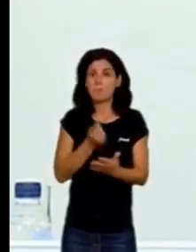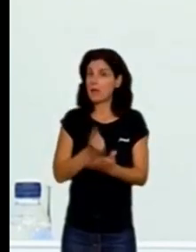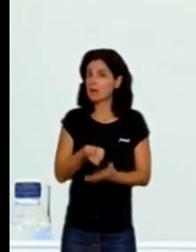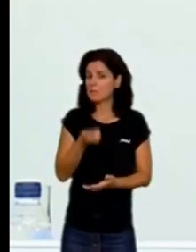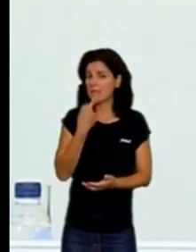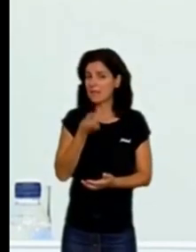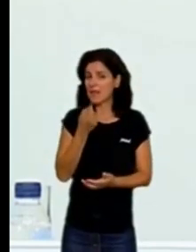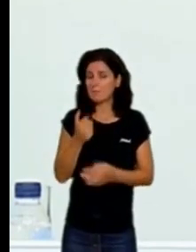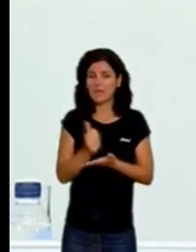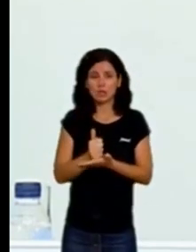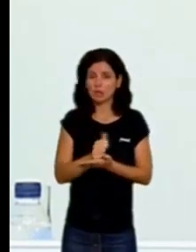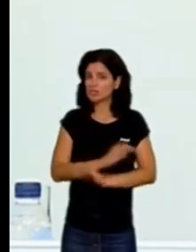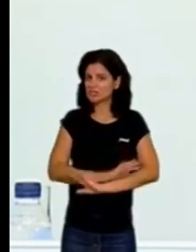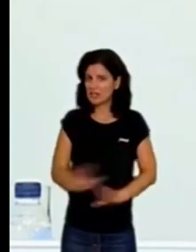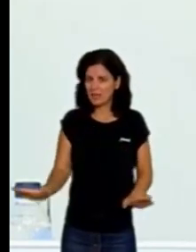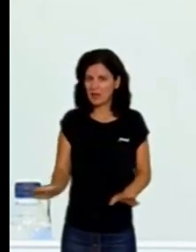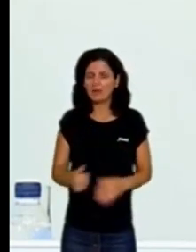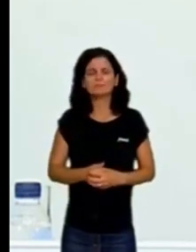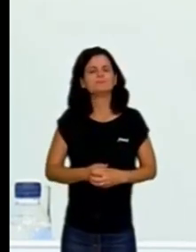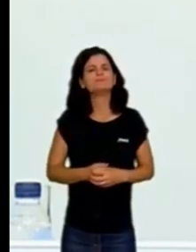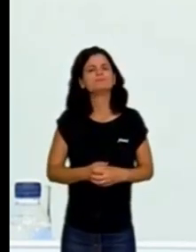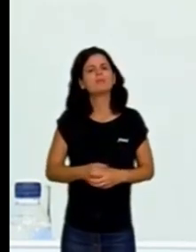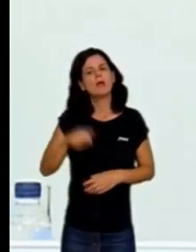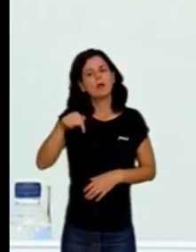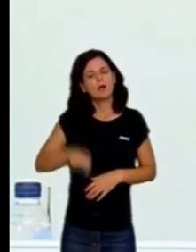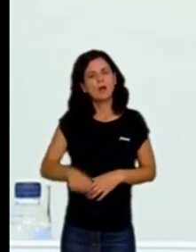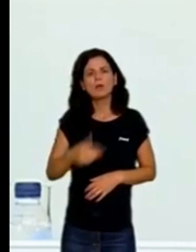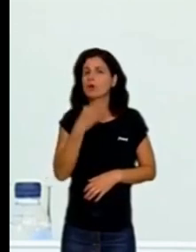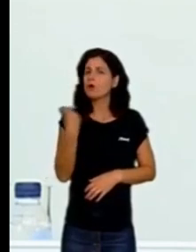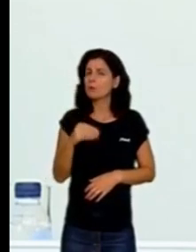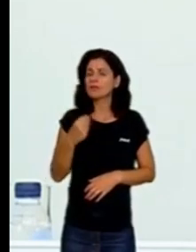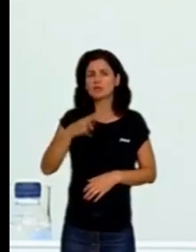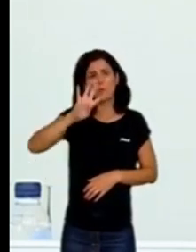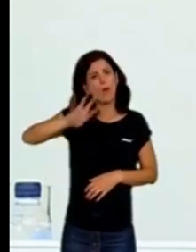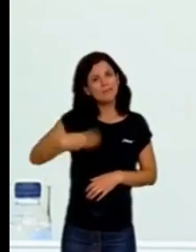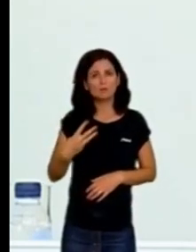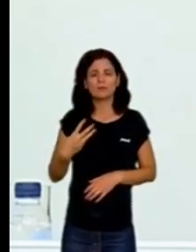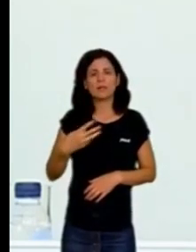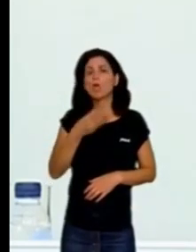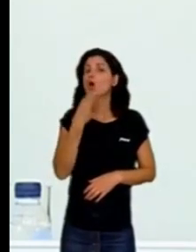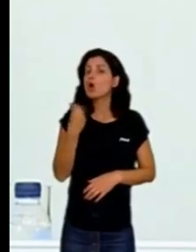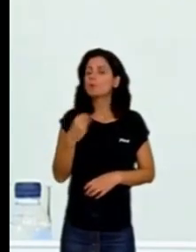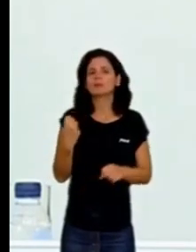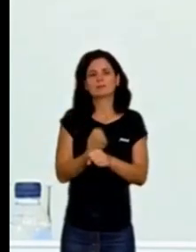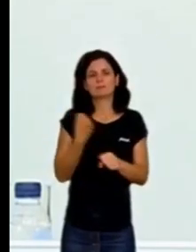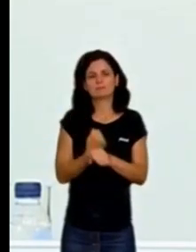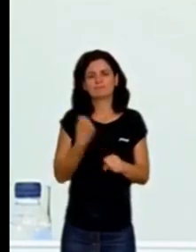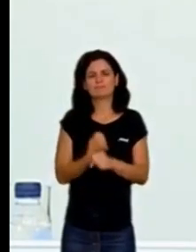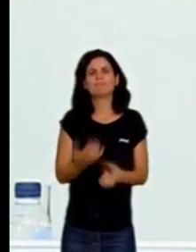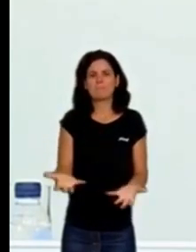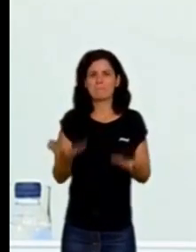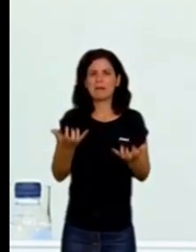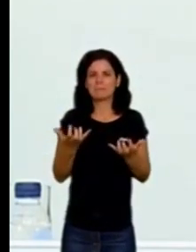medicaments. Avui més de 4.000 joves han trobat la seva primera feina a través del programa Avalem